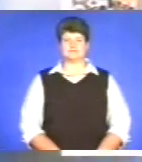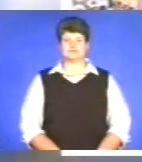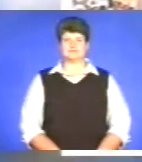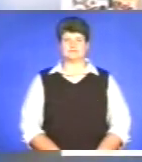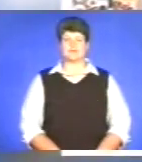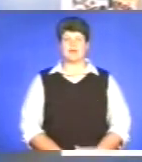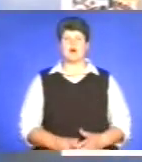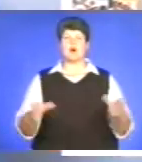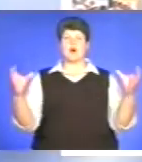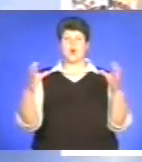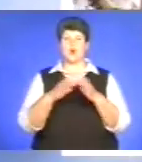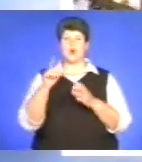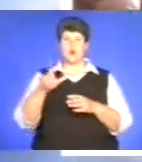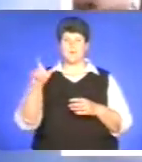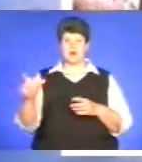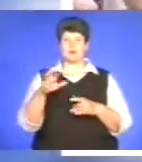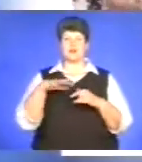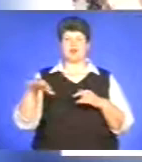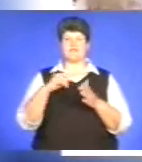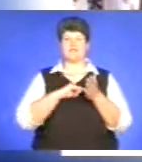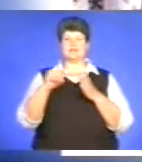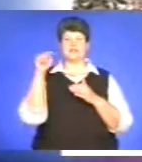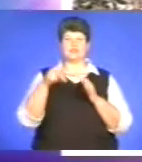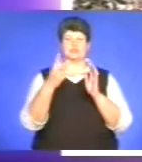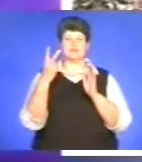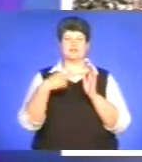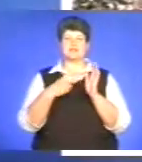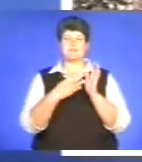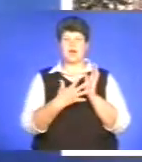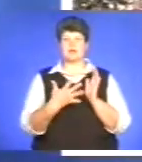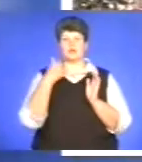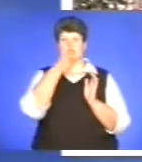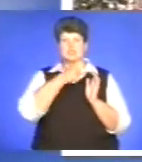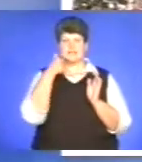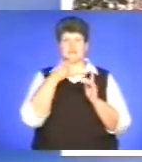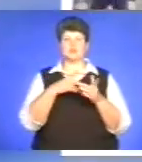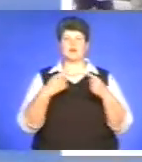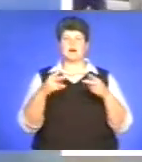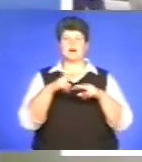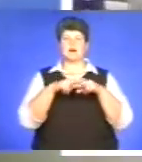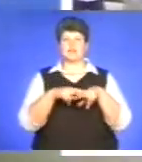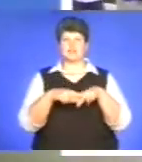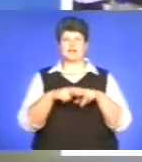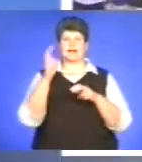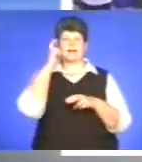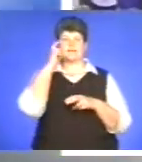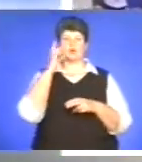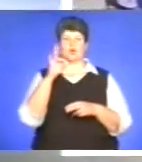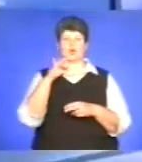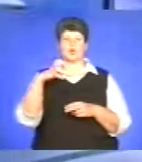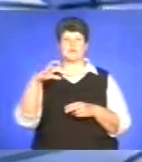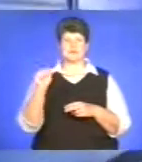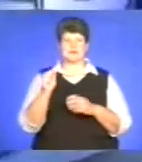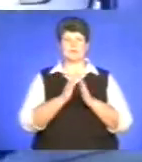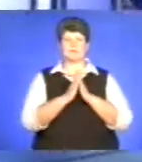Громада краю відзначила 1025-ту річницю хрещення Київської Русі молебним та хресною ходою в обласному центрі.